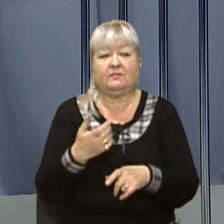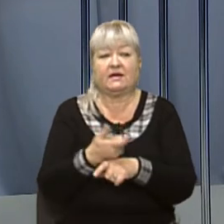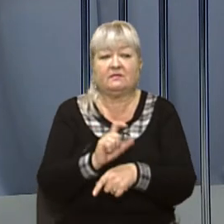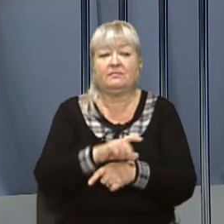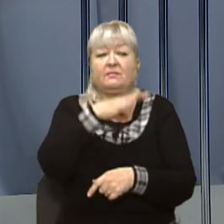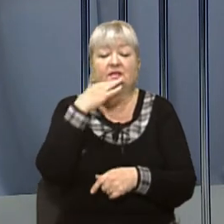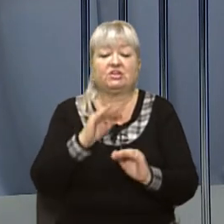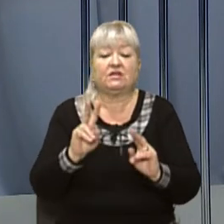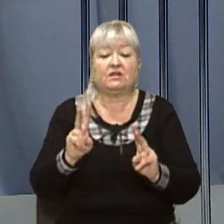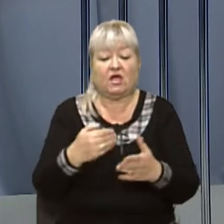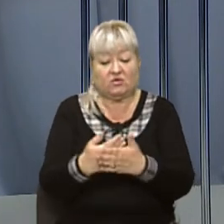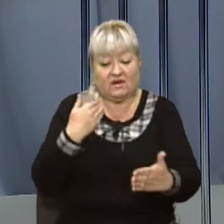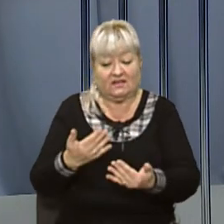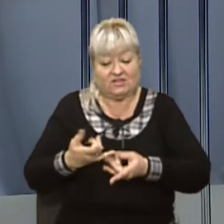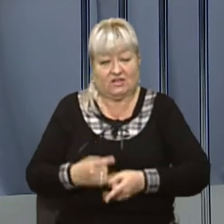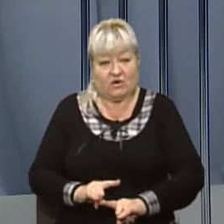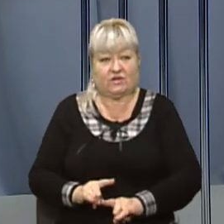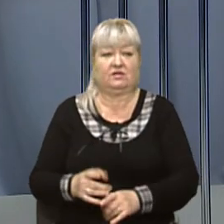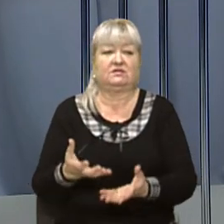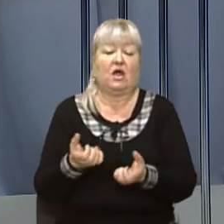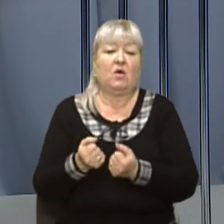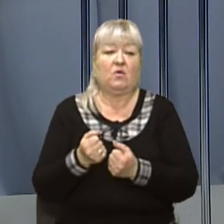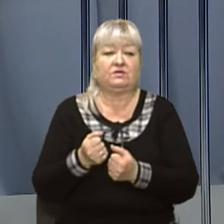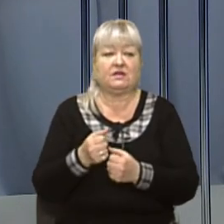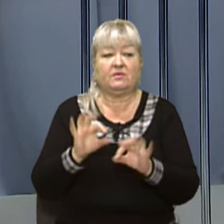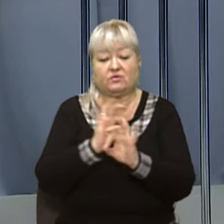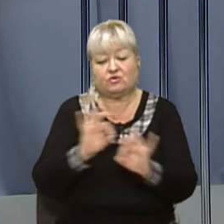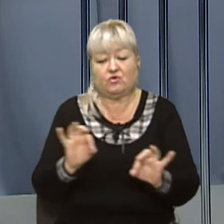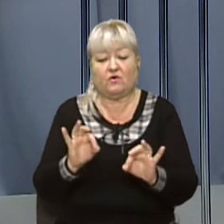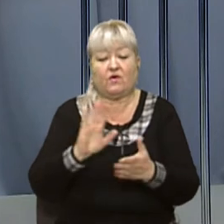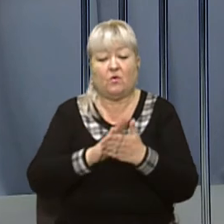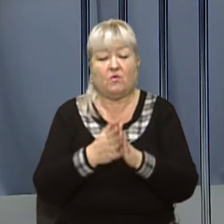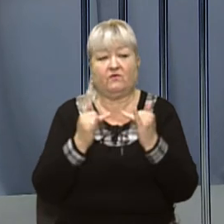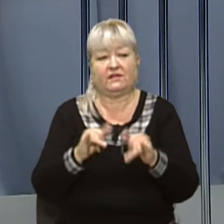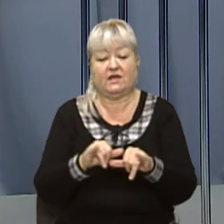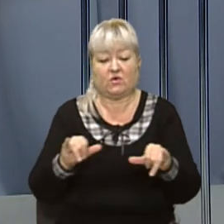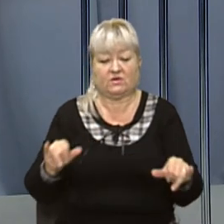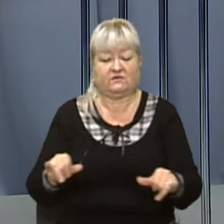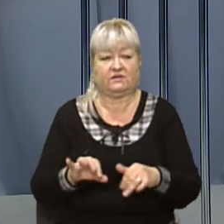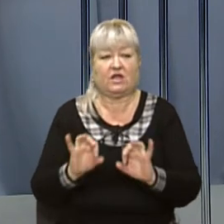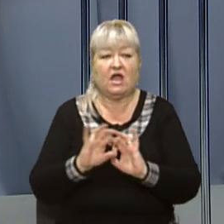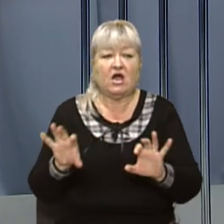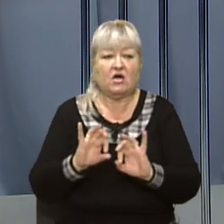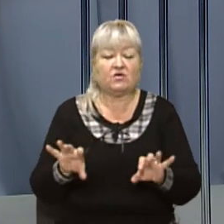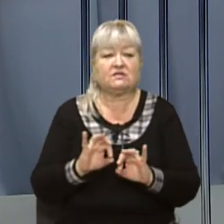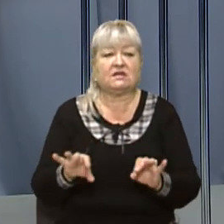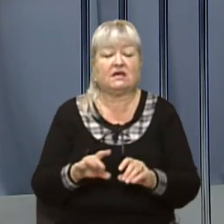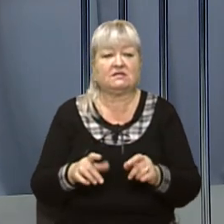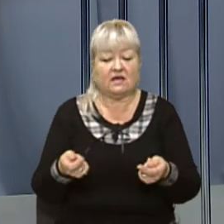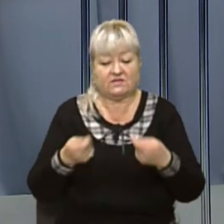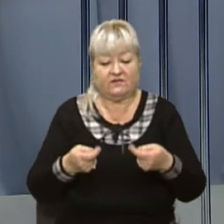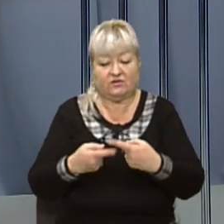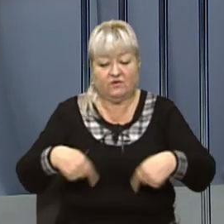передчасно, зможуть отримати оптимальні умови для розвитку, розповів завідувач відділення анестезіології та інтенсивної терапії